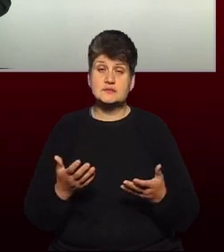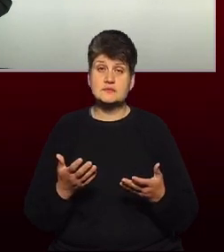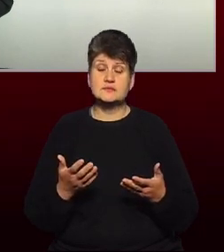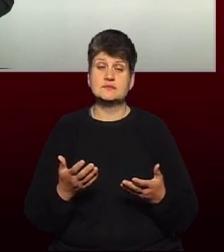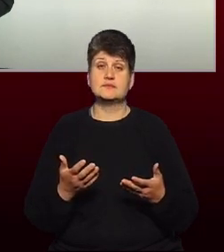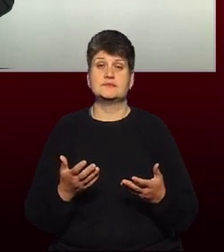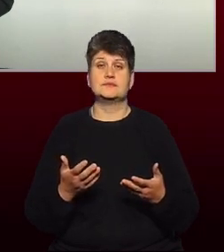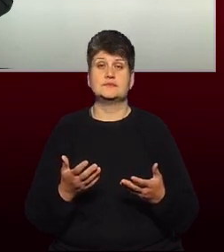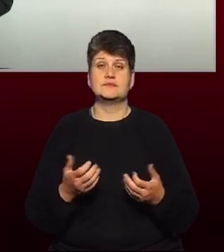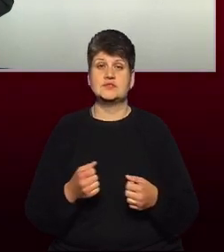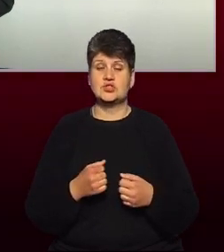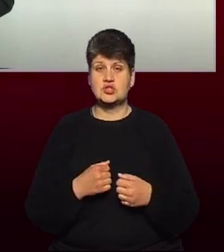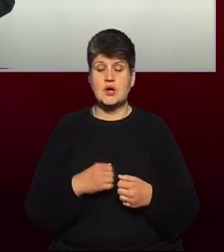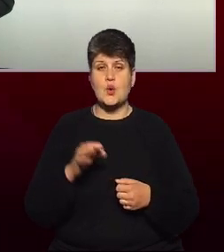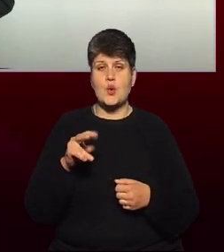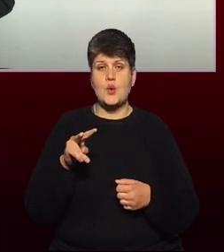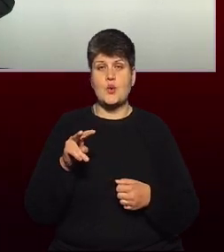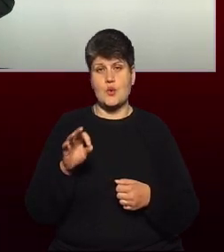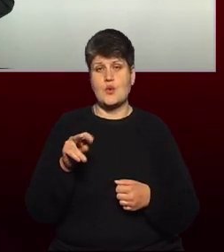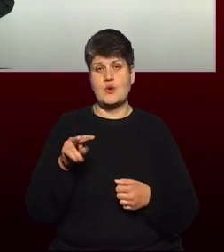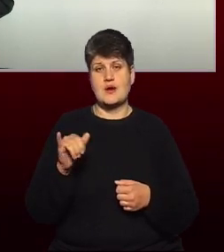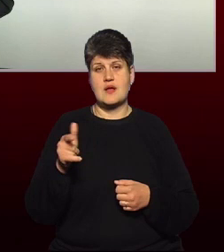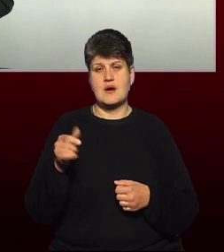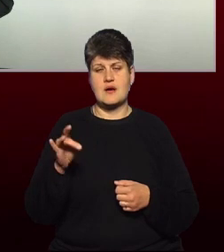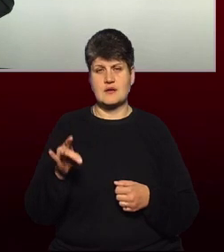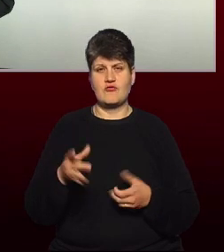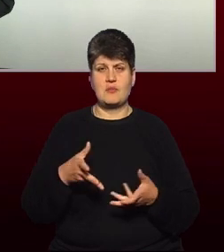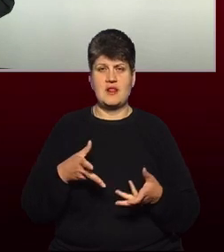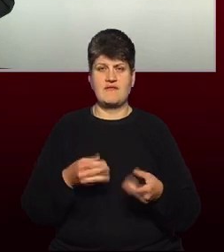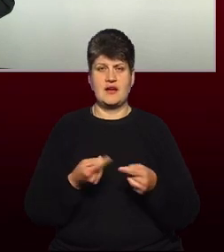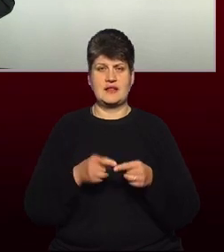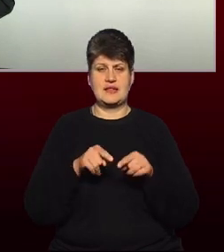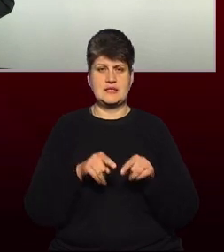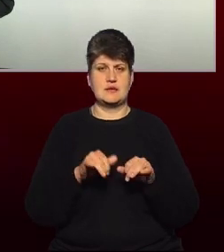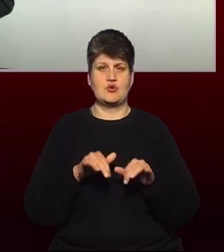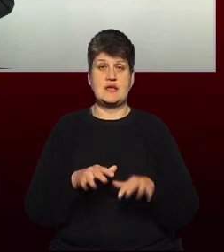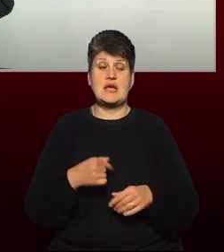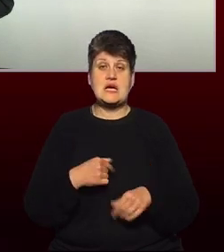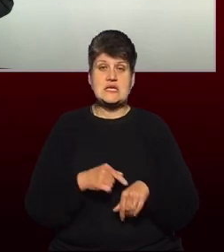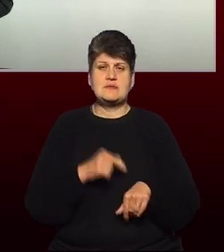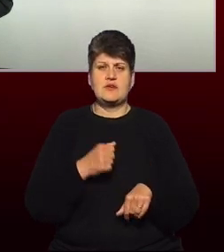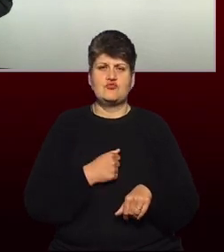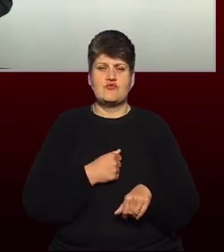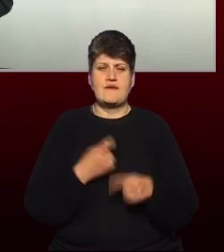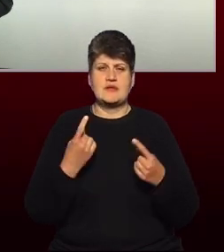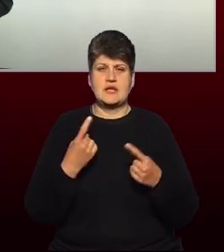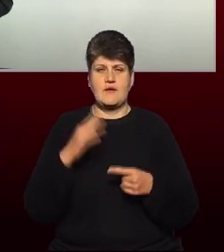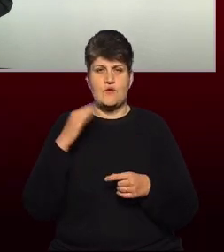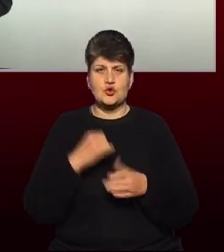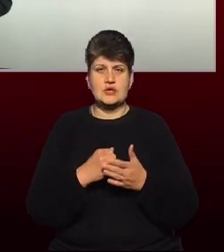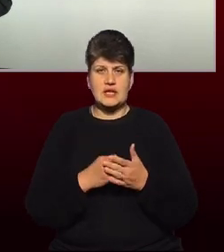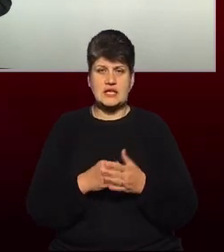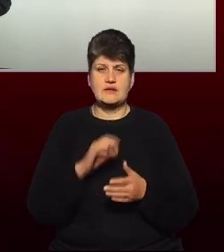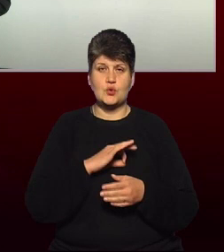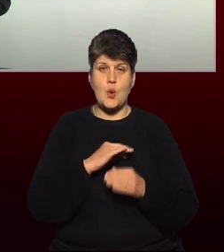певні олігархічні кола, вони намагаються все ж таки впливати на ці процеси. Я співчуваю великим водоканалам, які використовують поліхневі джерела, тому що вони